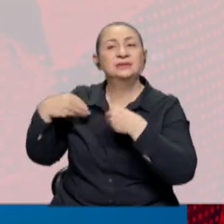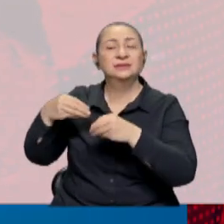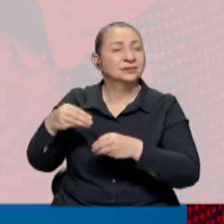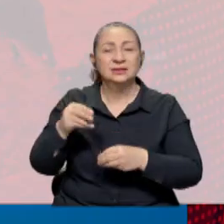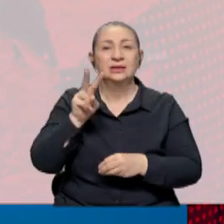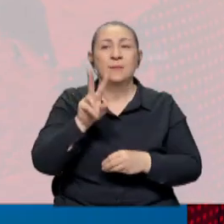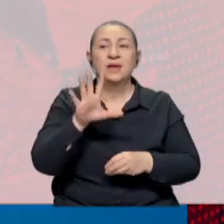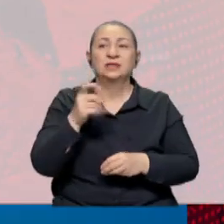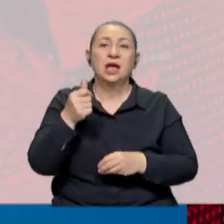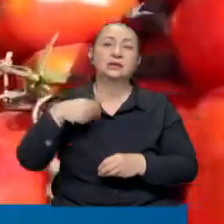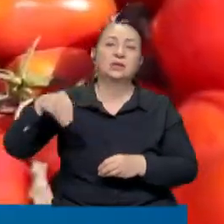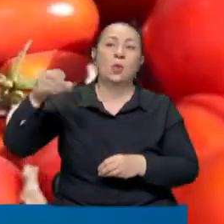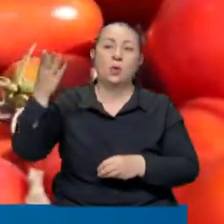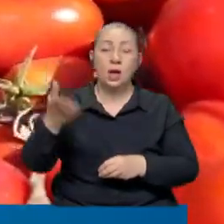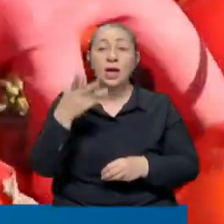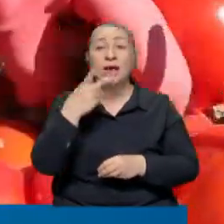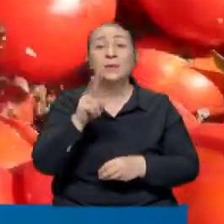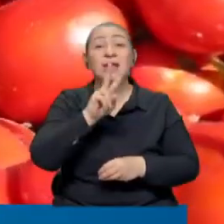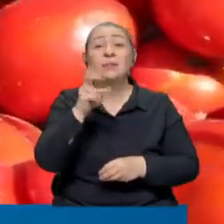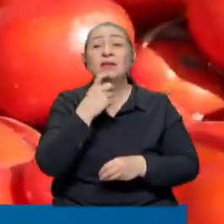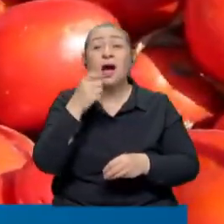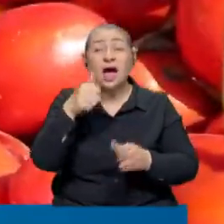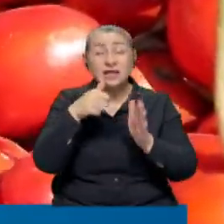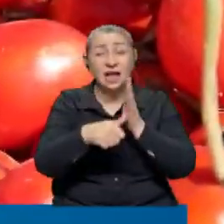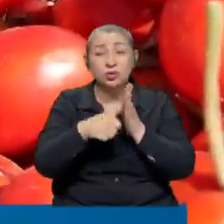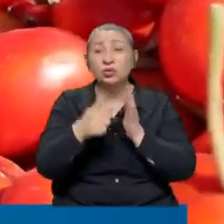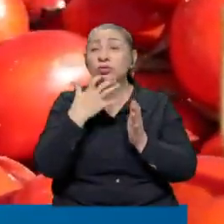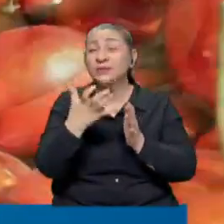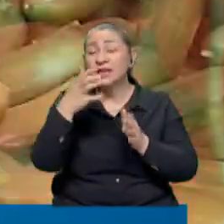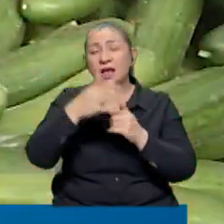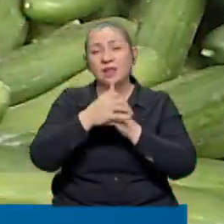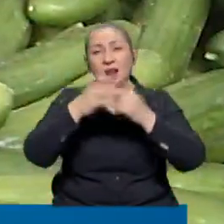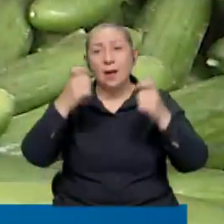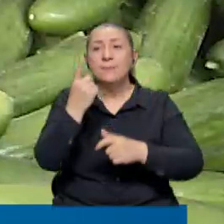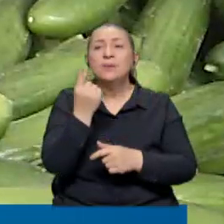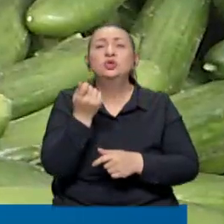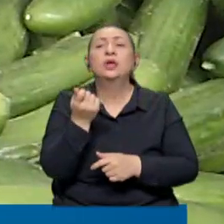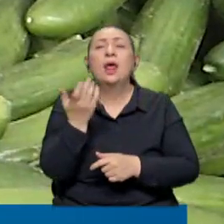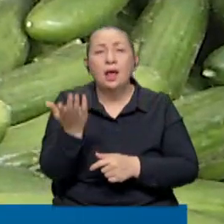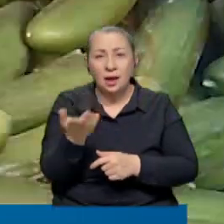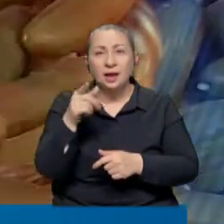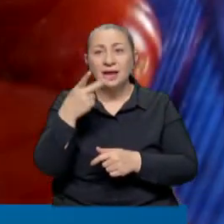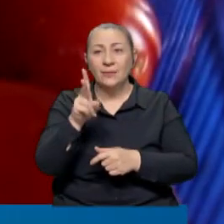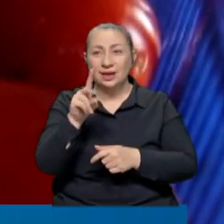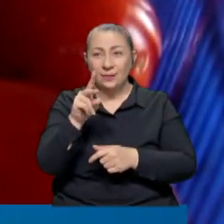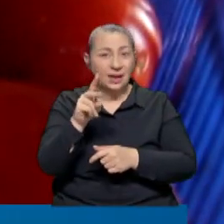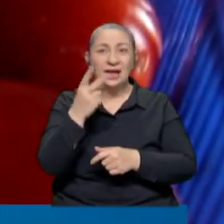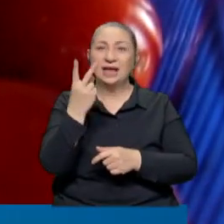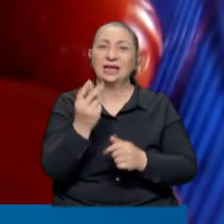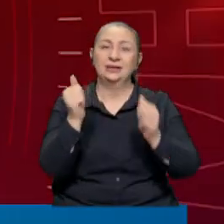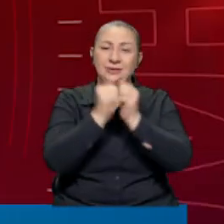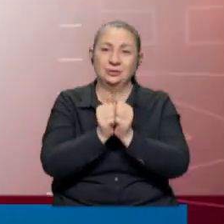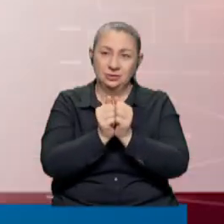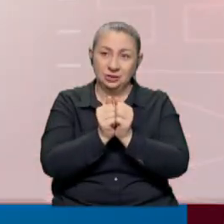tüketiciye 25 liraya satıyor. 2020 yılında aynı tarihte domates Antalya halinde 1,5 liraydı. 2021'de fiyatı iki